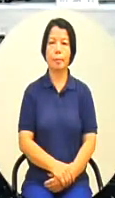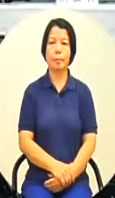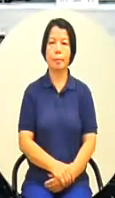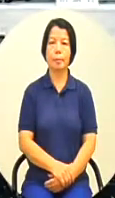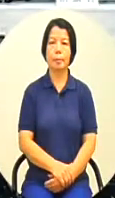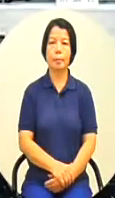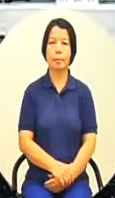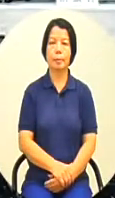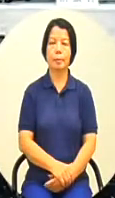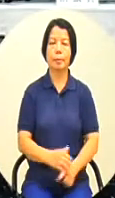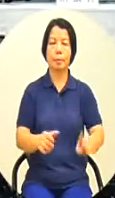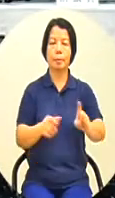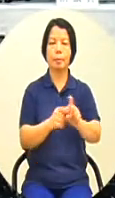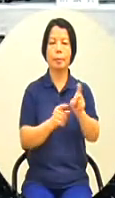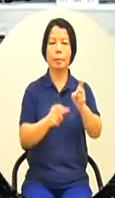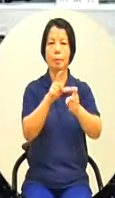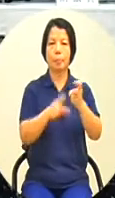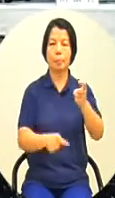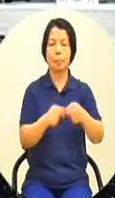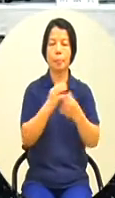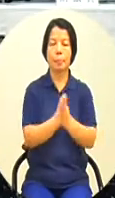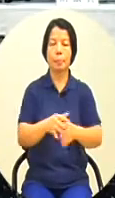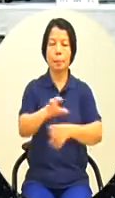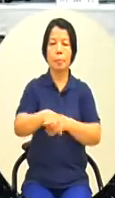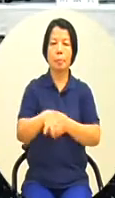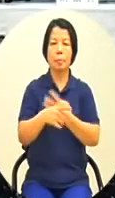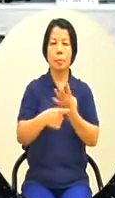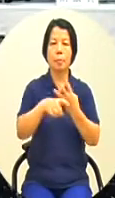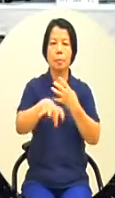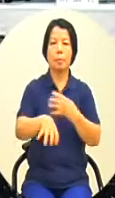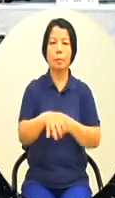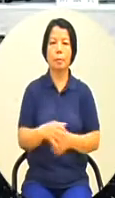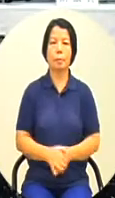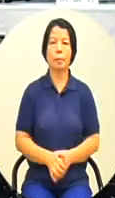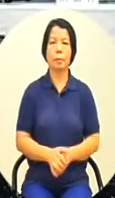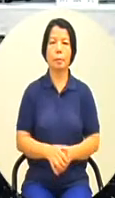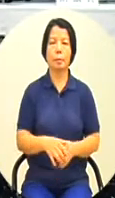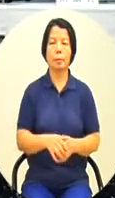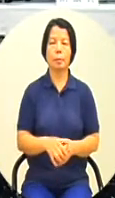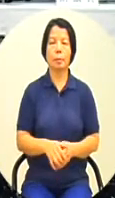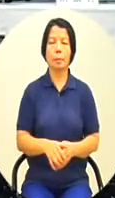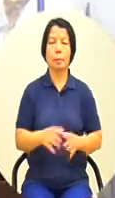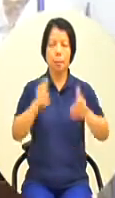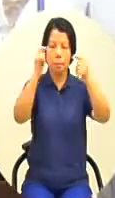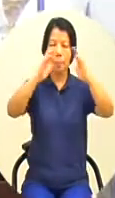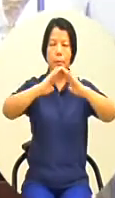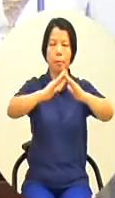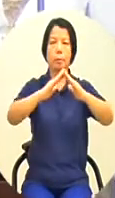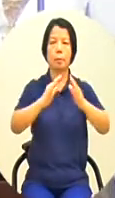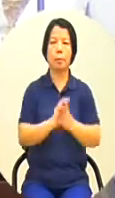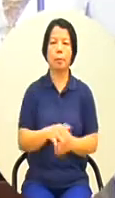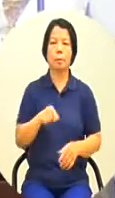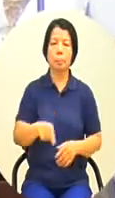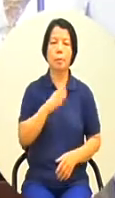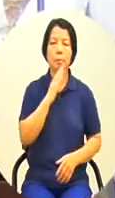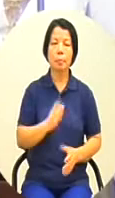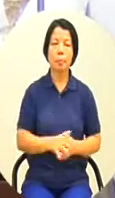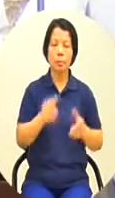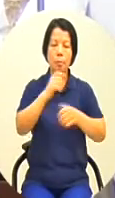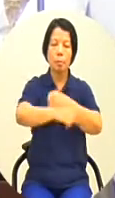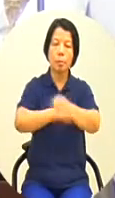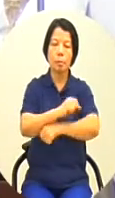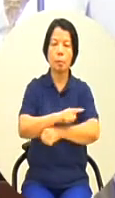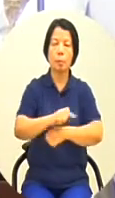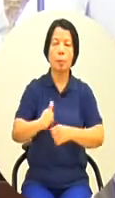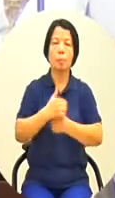第10案有何農業局主席各位議員農業局來報告高雄市這一次是高雄市東部保護